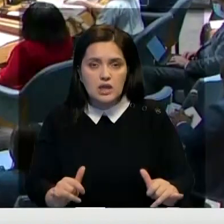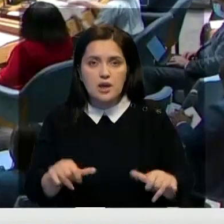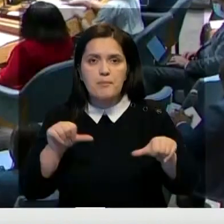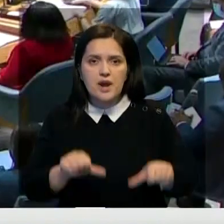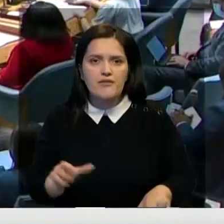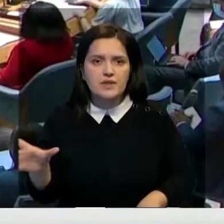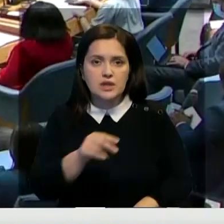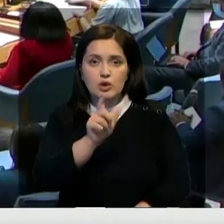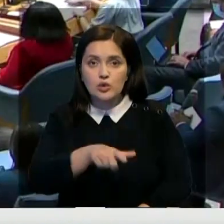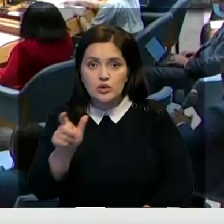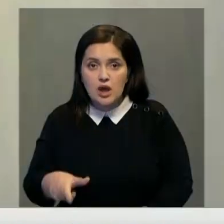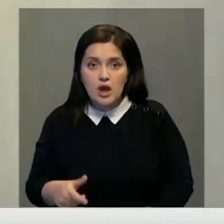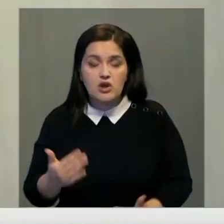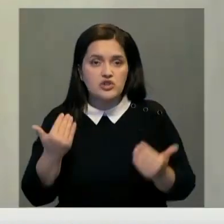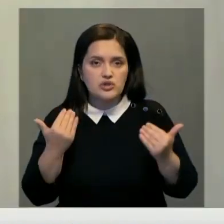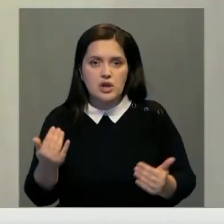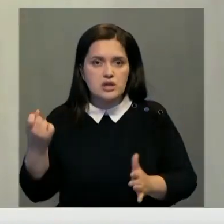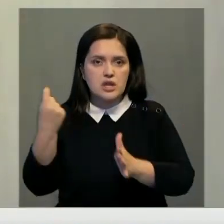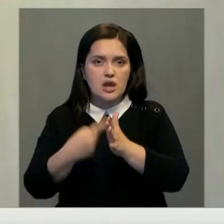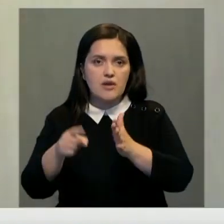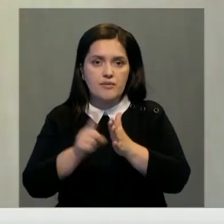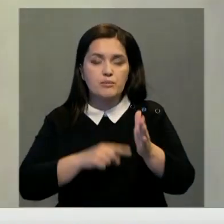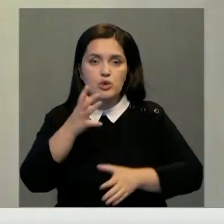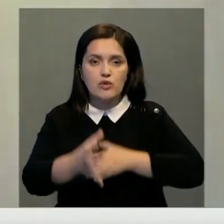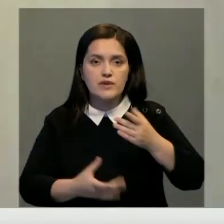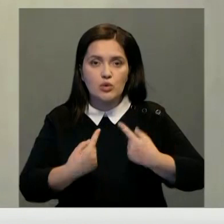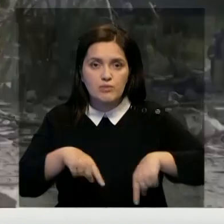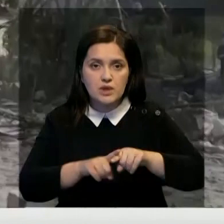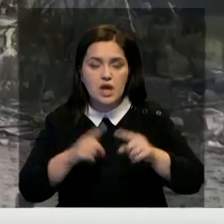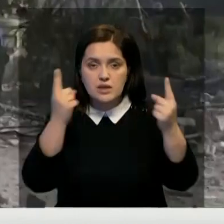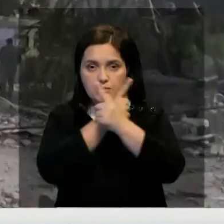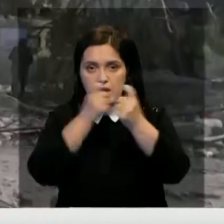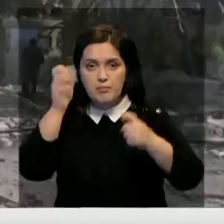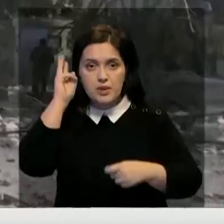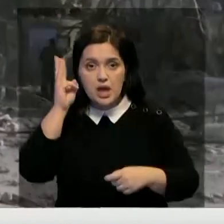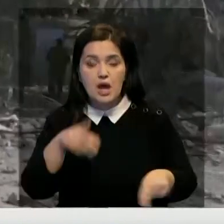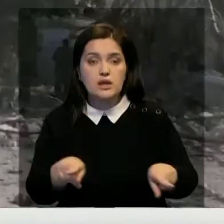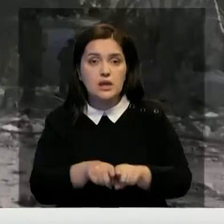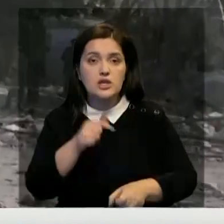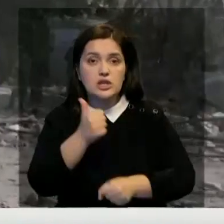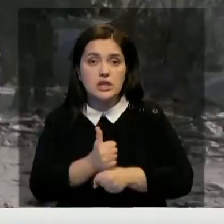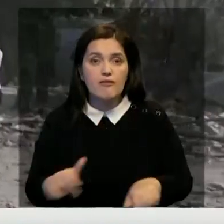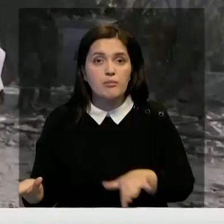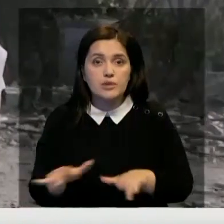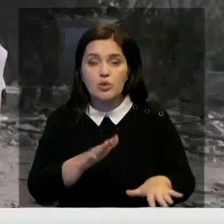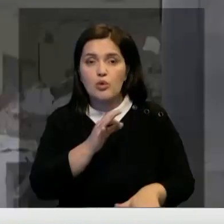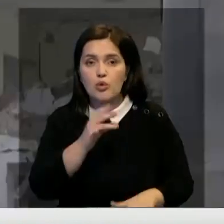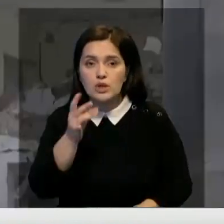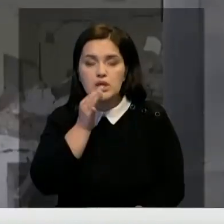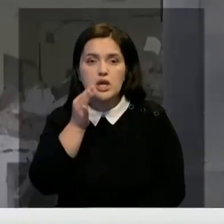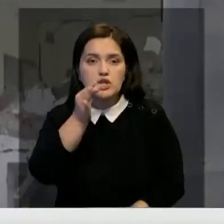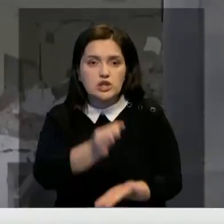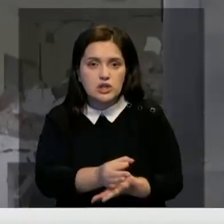права всех людей, но вот теперь, сейчас они подрывают доверие международного сообщества, сообщили дипломаты. Также глава миссии